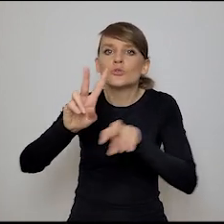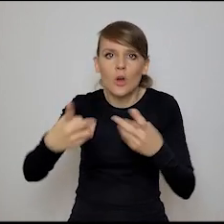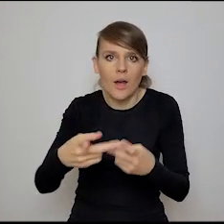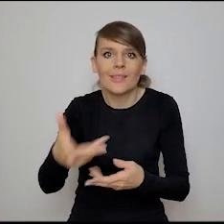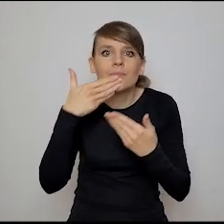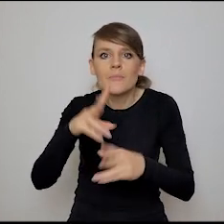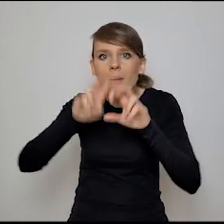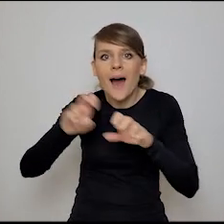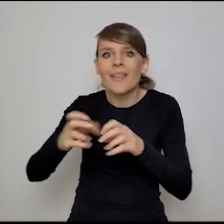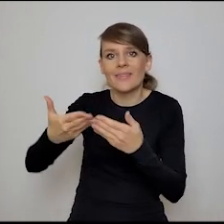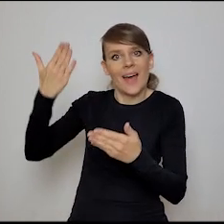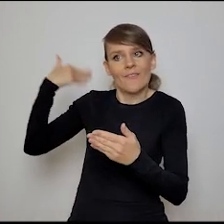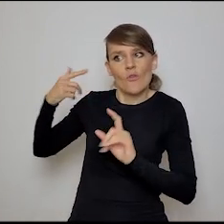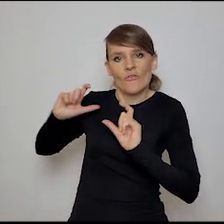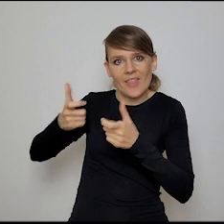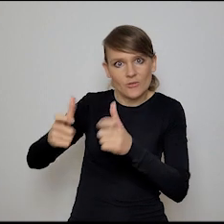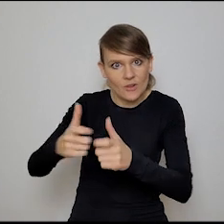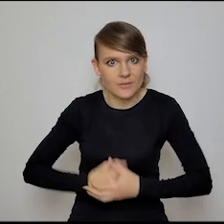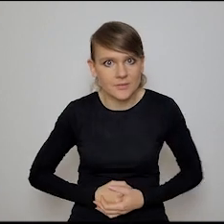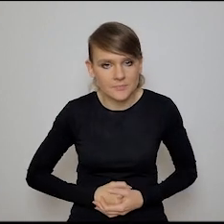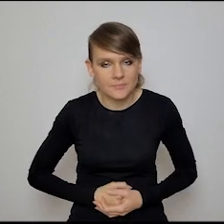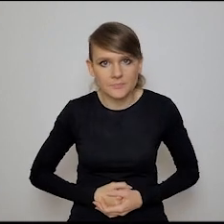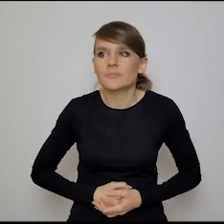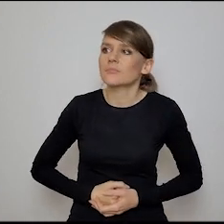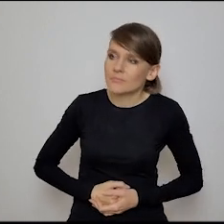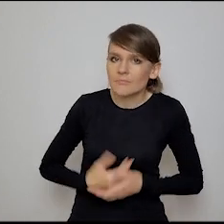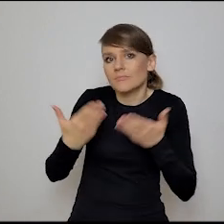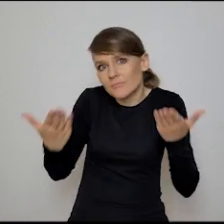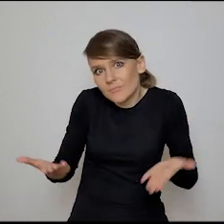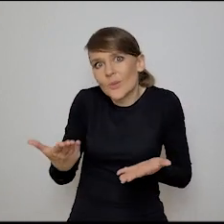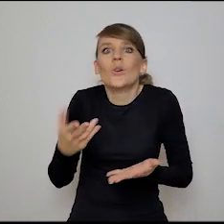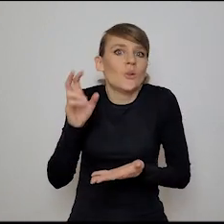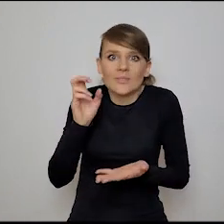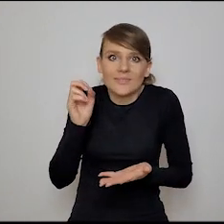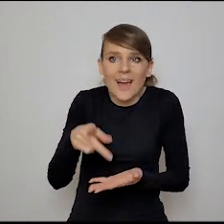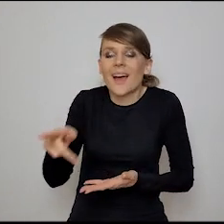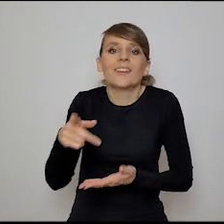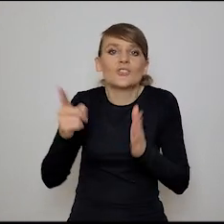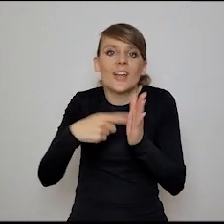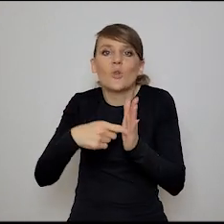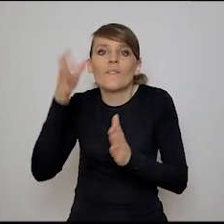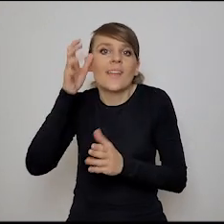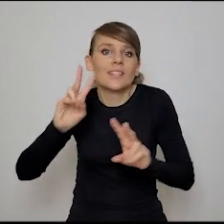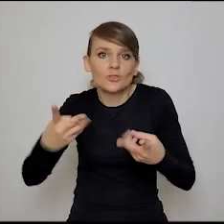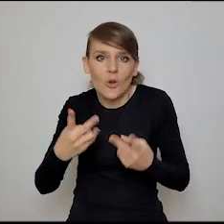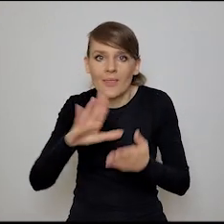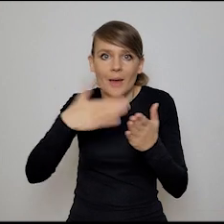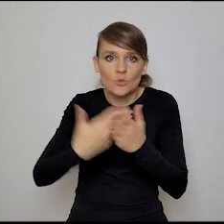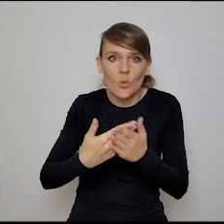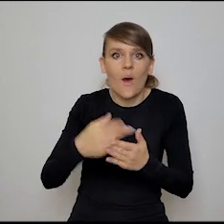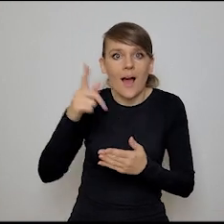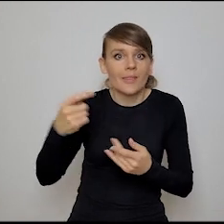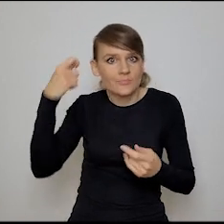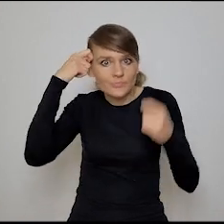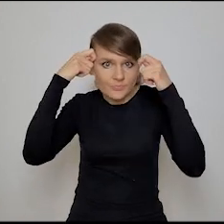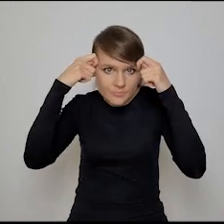przeszłości, tak? No wiedzę najczęściej, wiesz no, gdyby wpiąć do tego sensory na przykład,